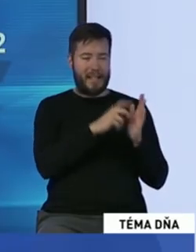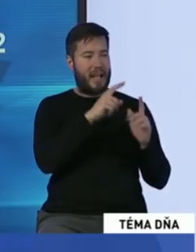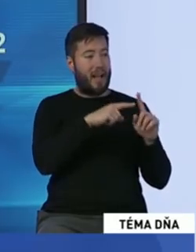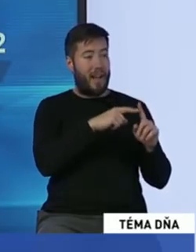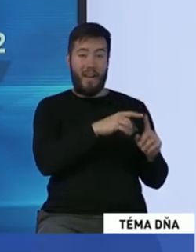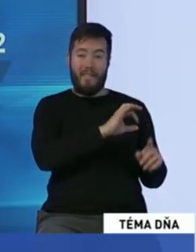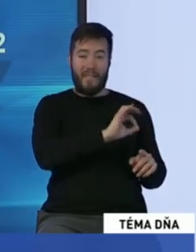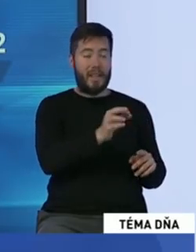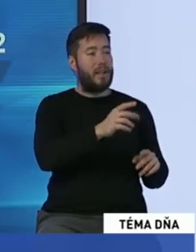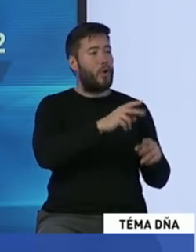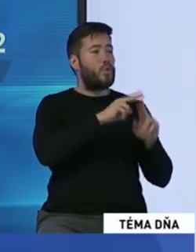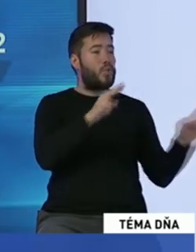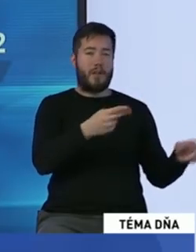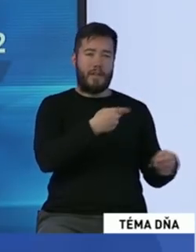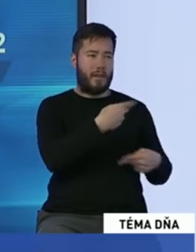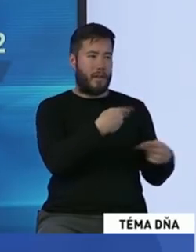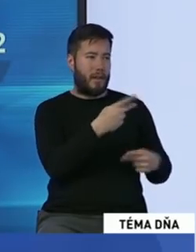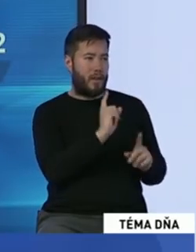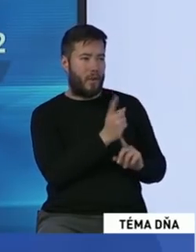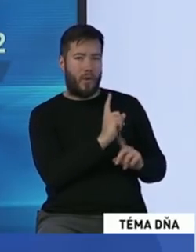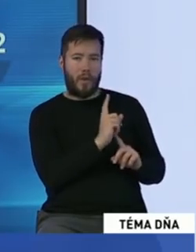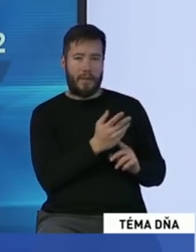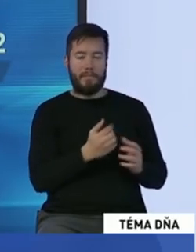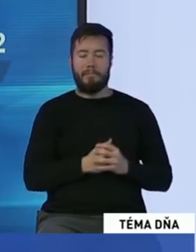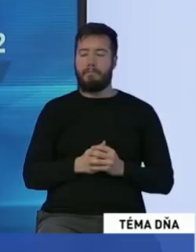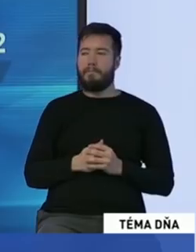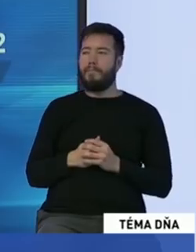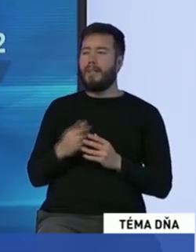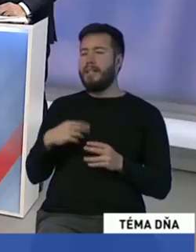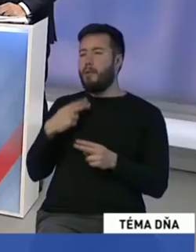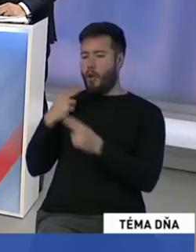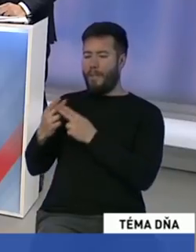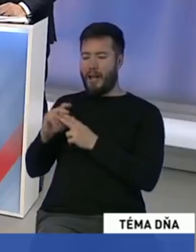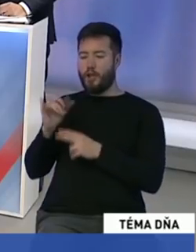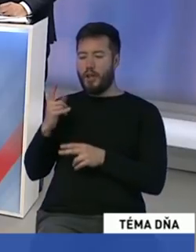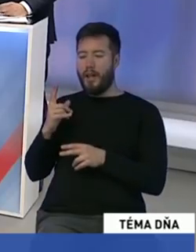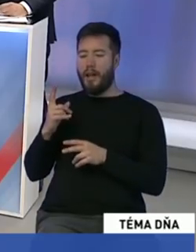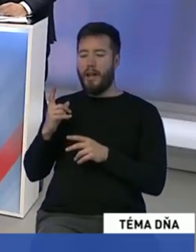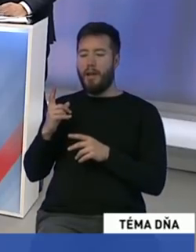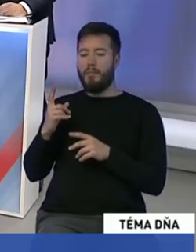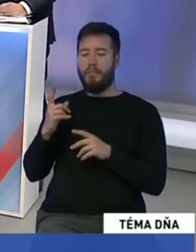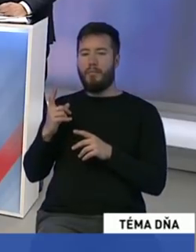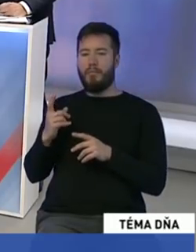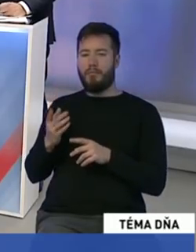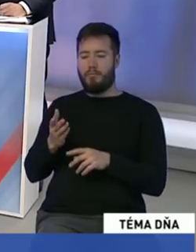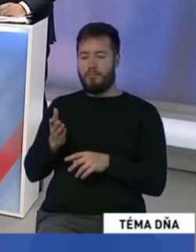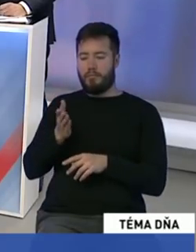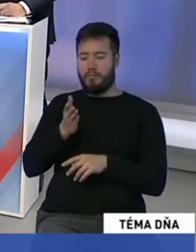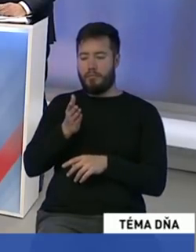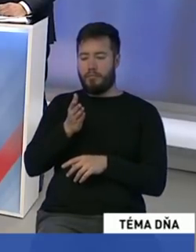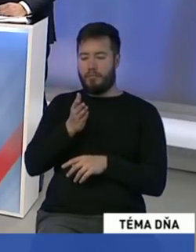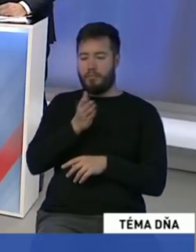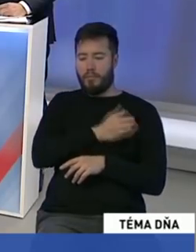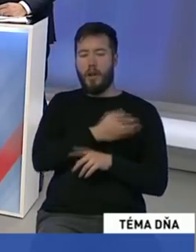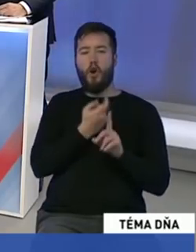tomuto zabraní v budúcnosti? Kdyby som povedal ešte teda na Margotu na kolegu, že ja by som sa nezakryval pánom Pellegrínim, že on je niekto